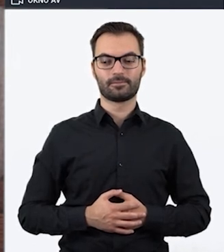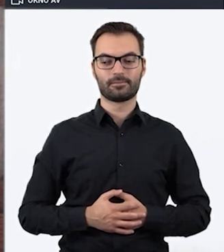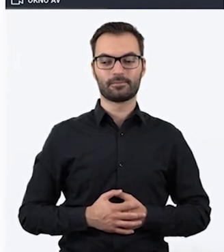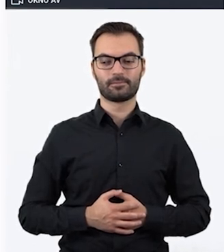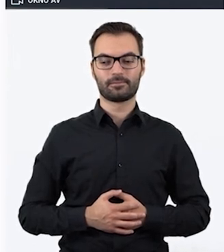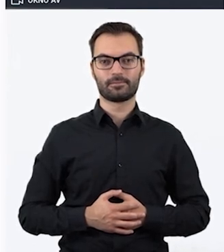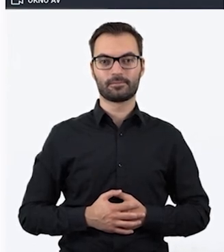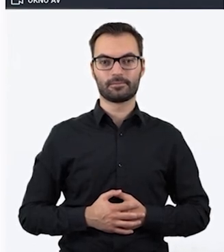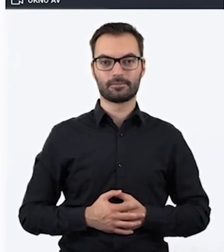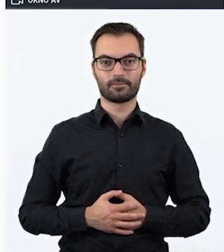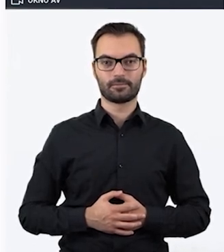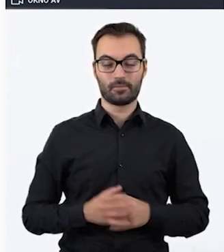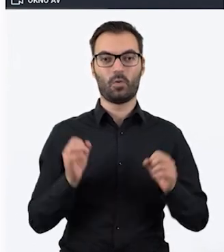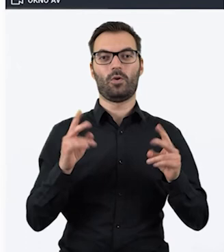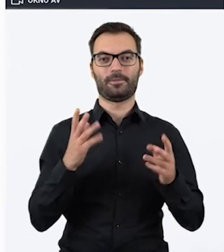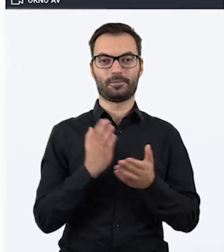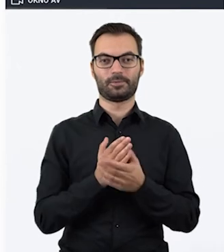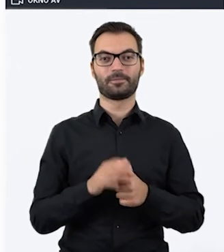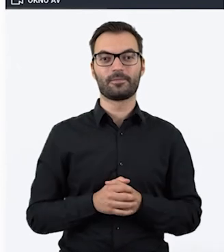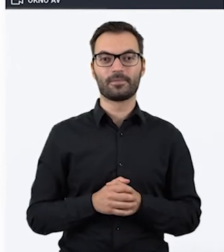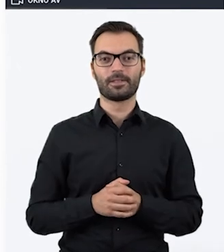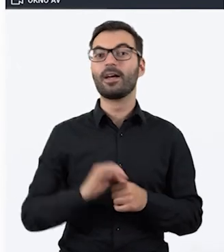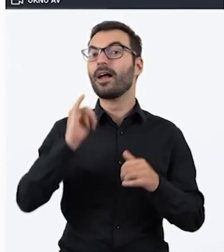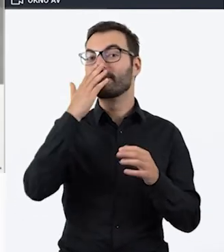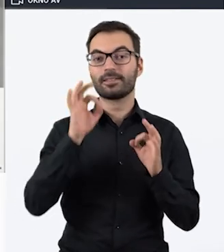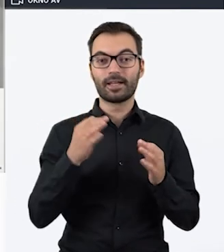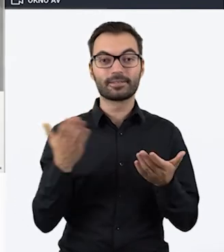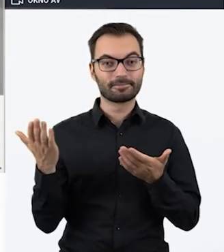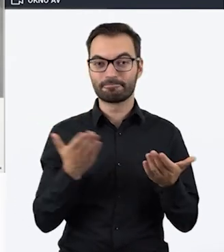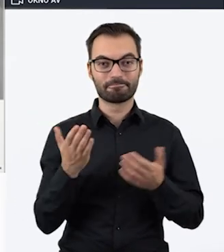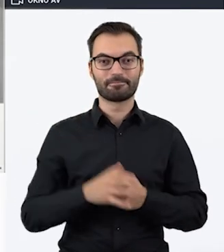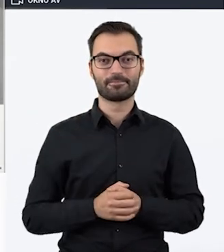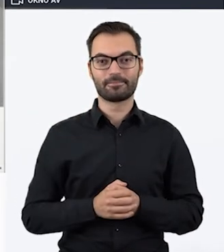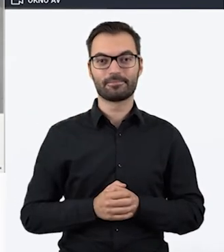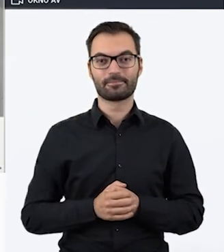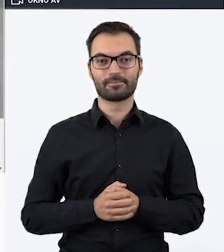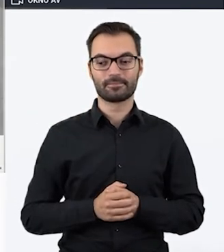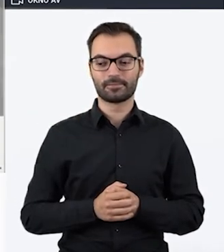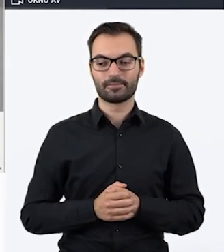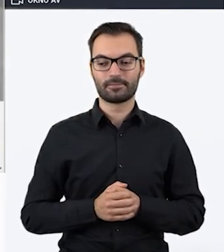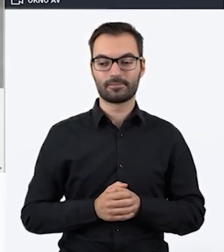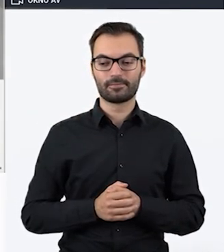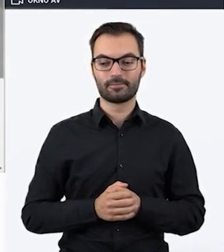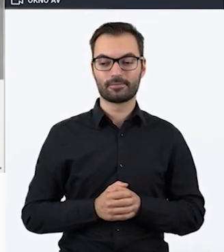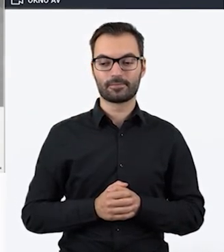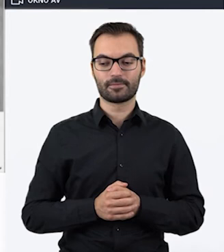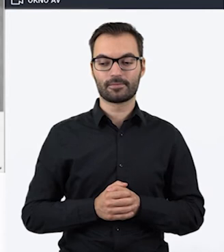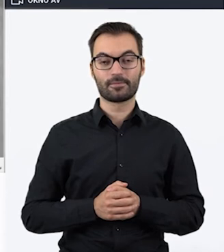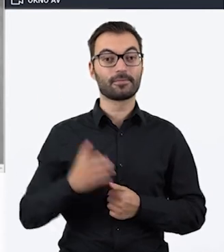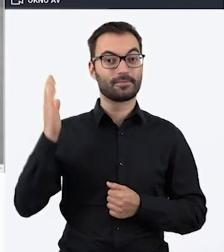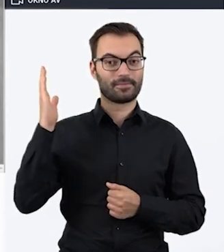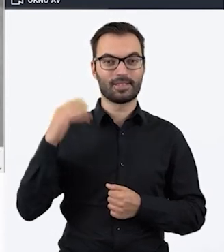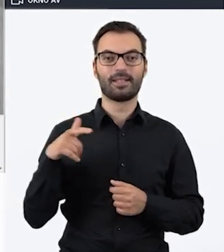Dobrze, już udostępniam. No i jak to teraz wygląda, to co przed chwilką Państwo widzieli. To